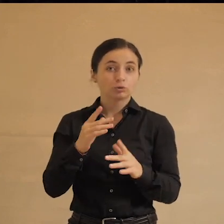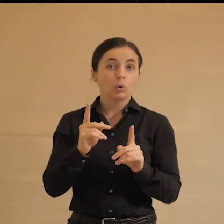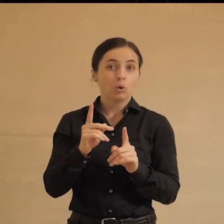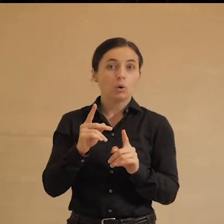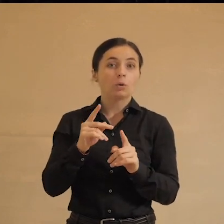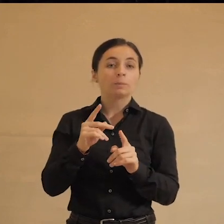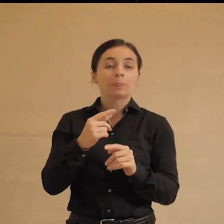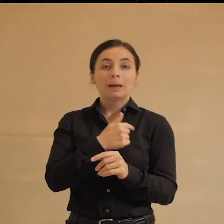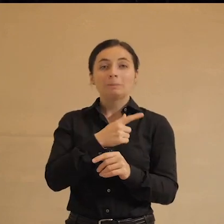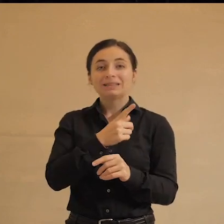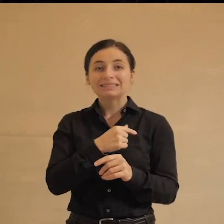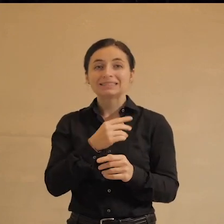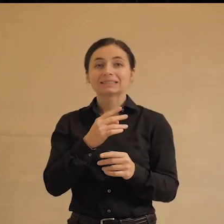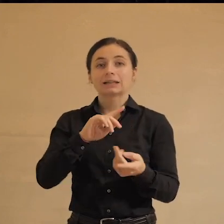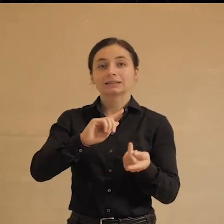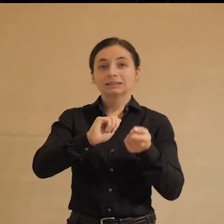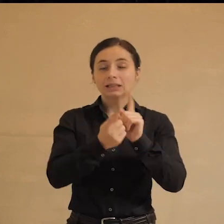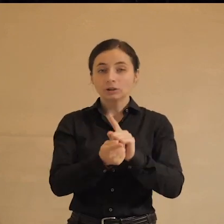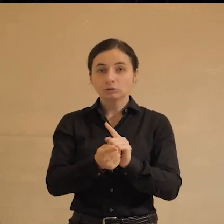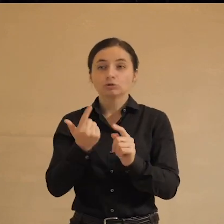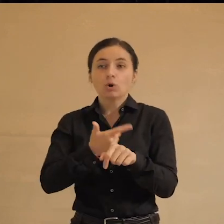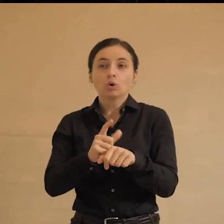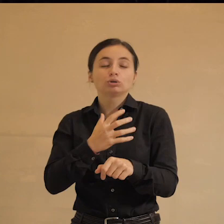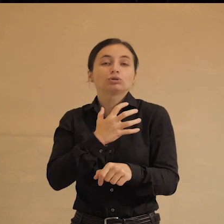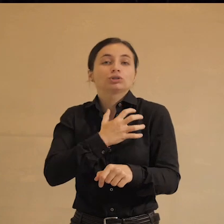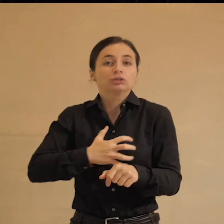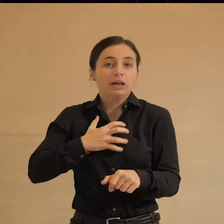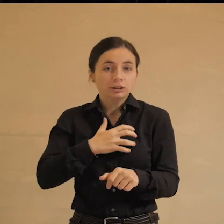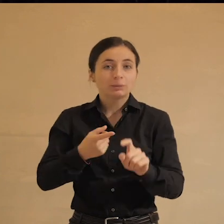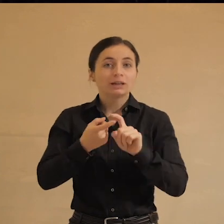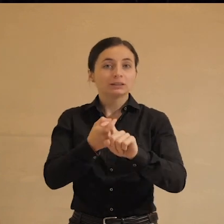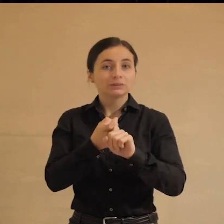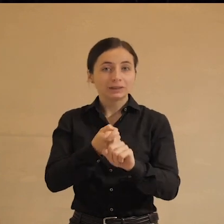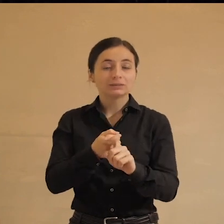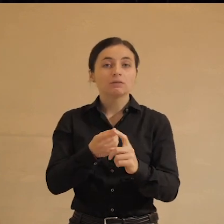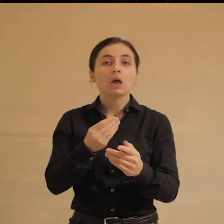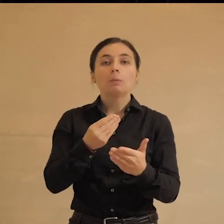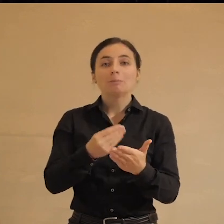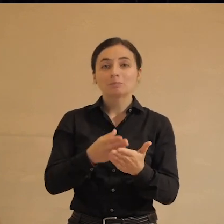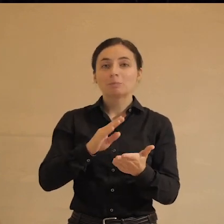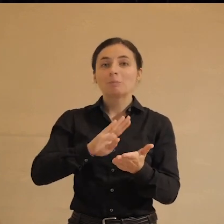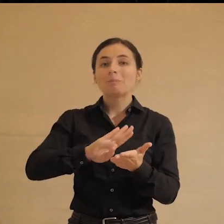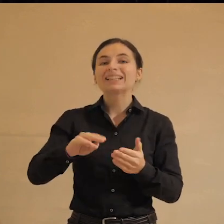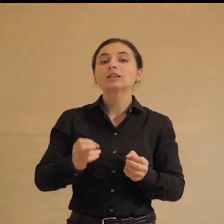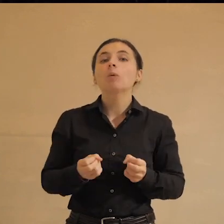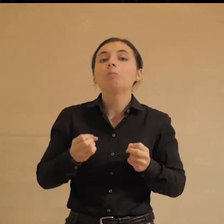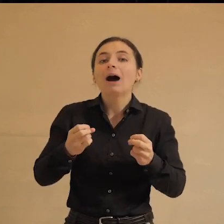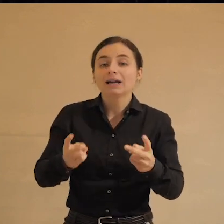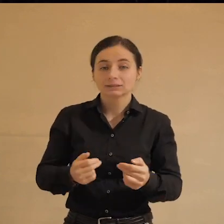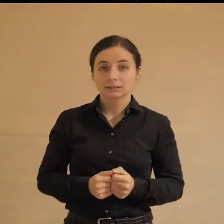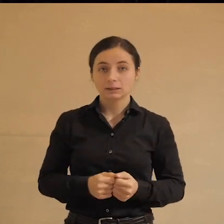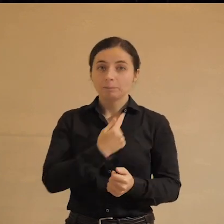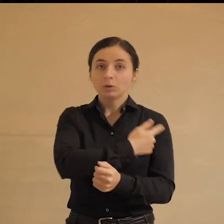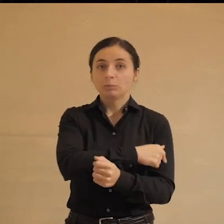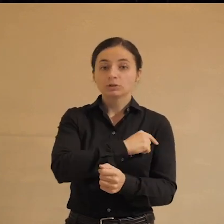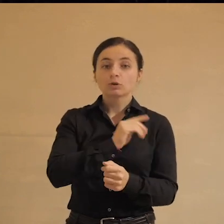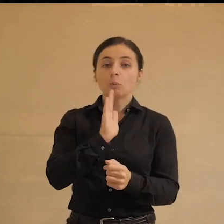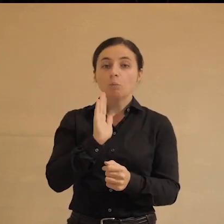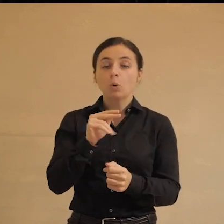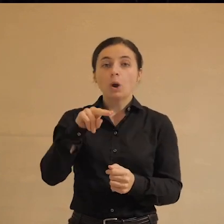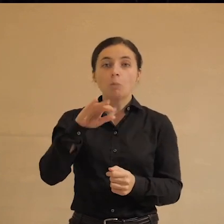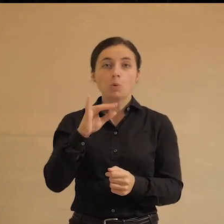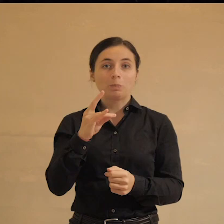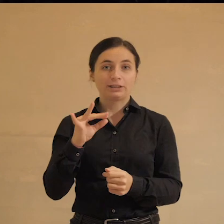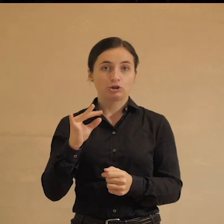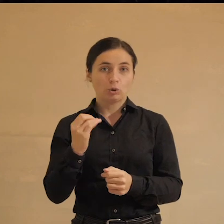целом. Медицинская становится, во-первых, очень значимым. Это как раз связано с этой базовой ценностью безопасности. Медицинская становится публичным.